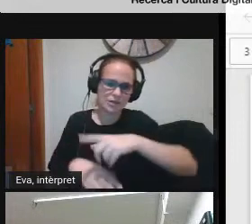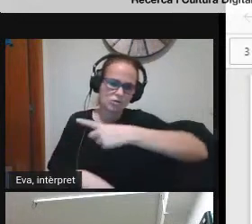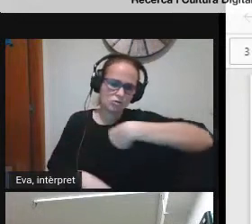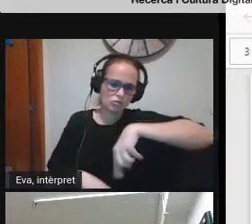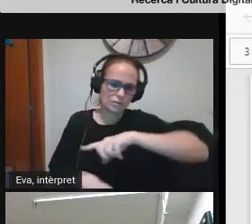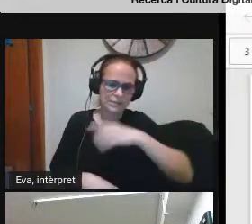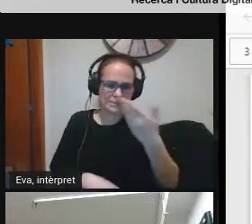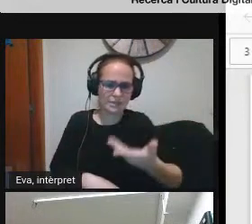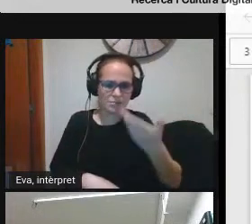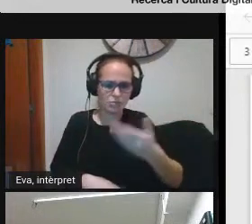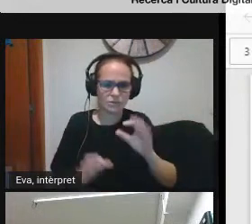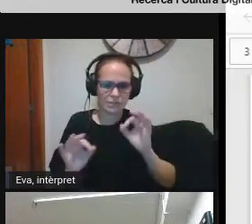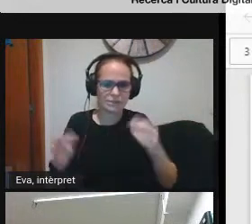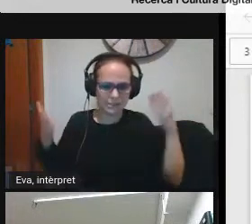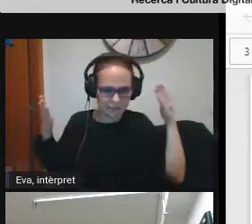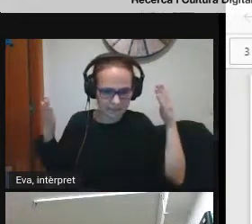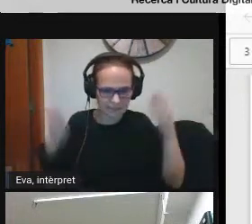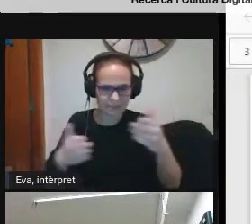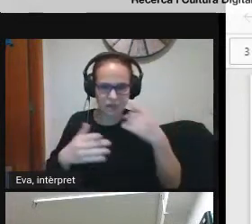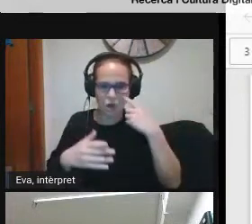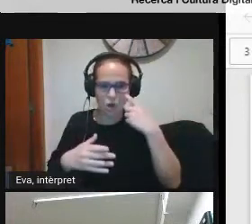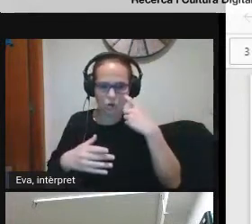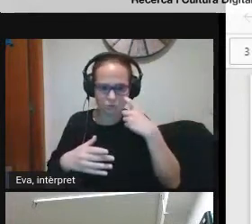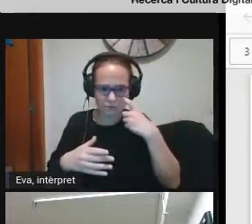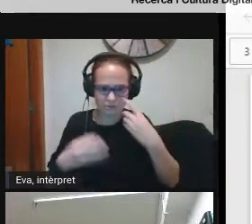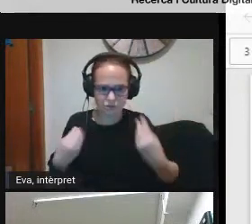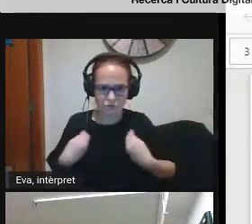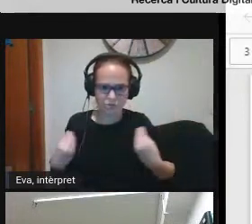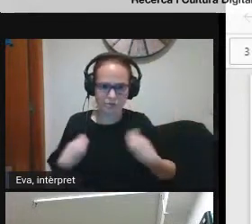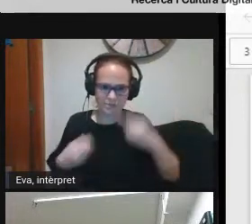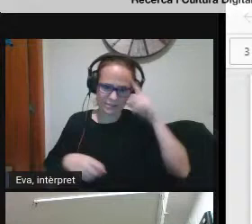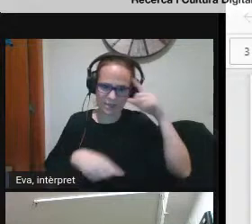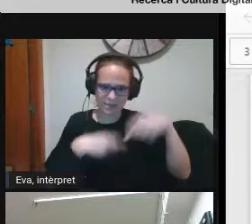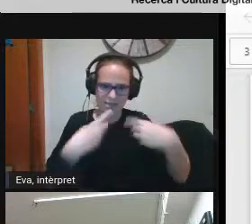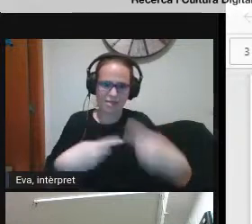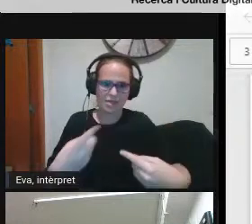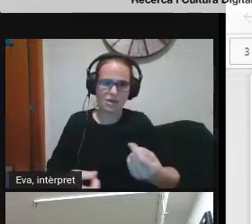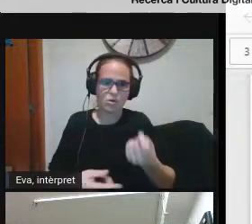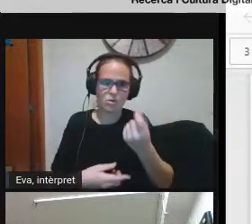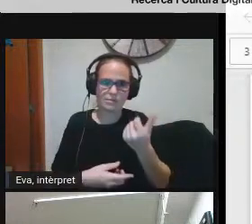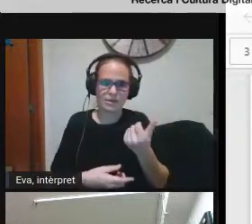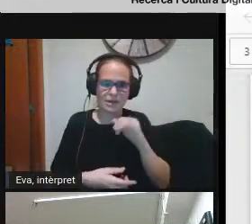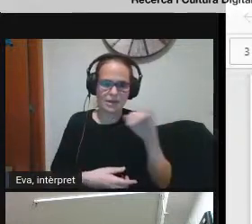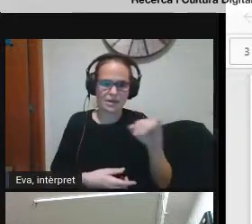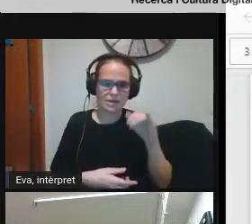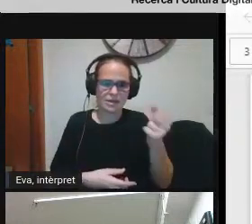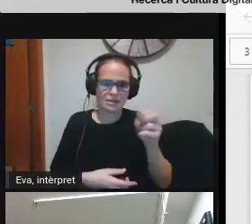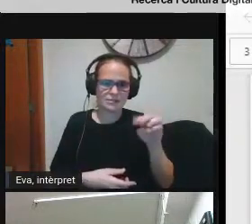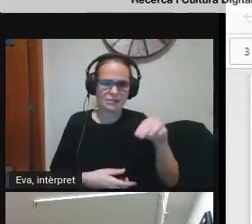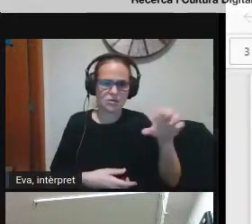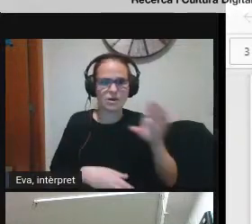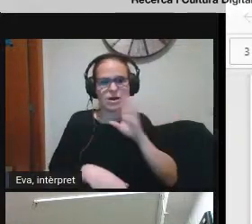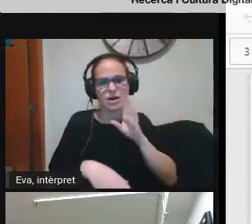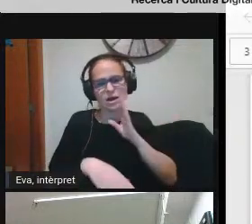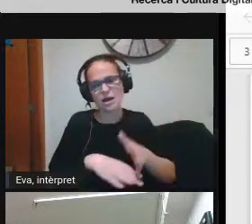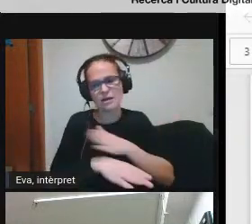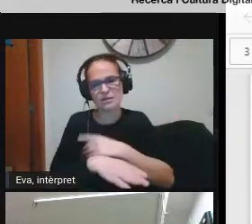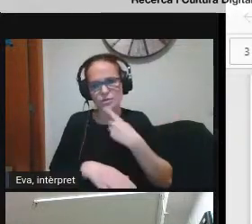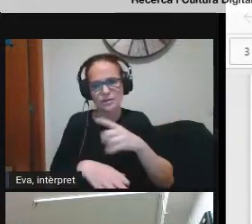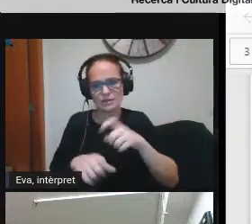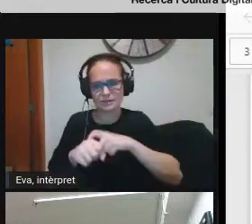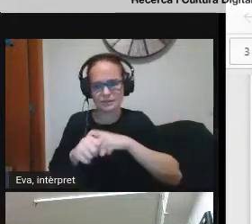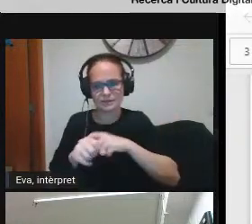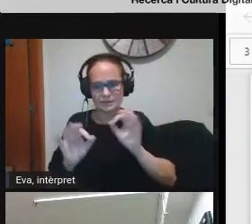important també centrar-nos en l'observació i en les vivències del dia a dia una mica el Jaume abans ho apuntava aquest aquest dret